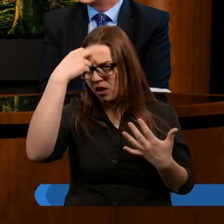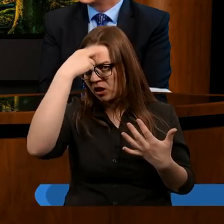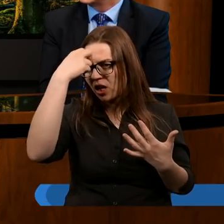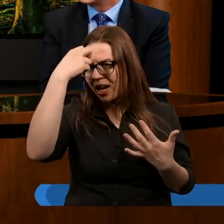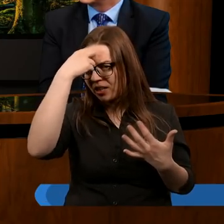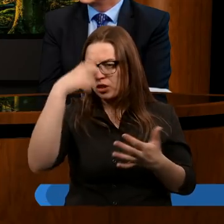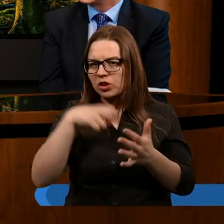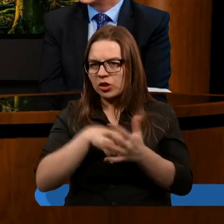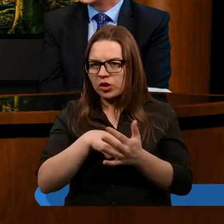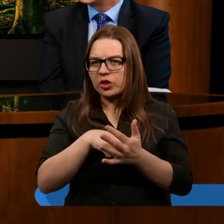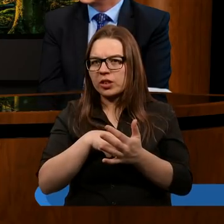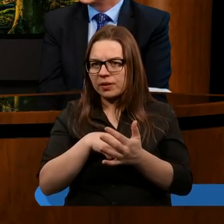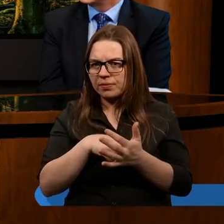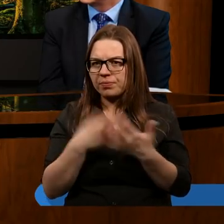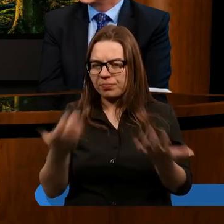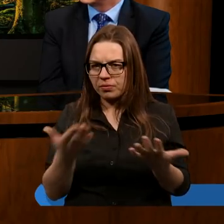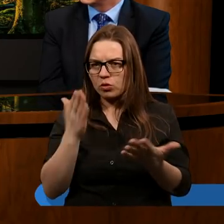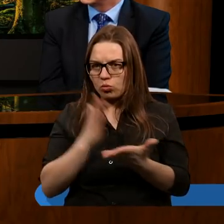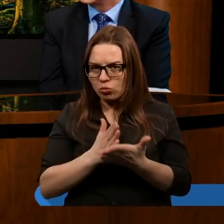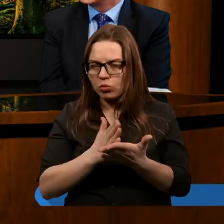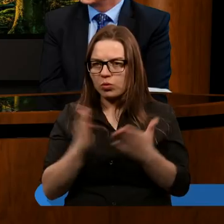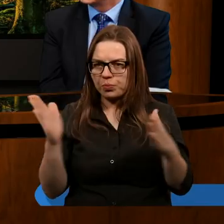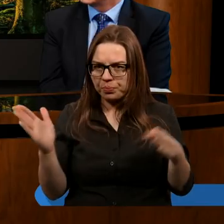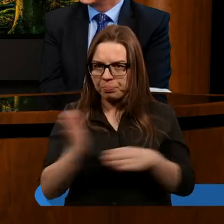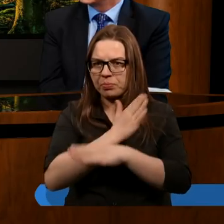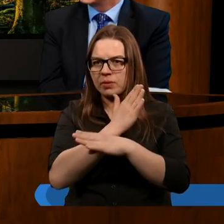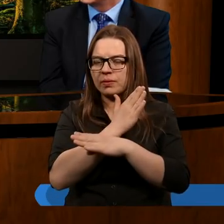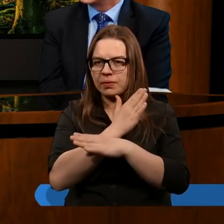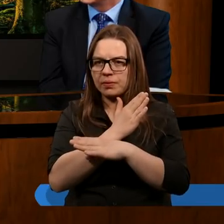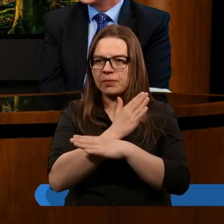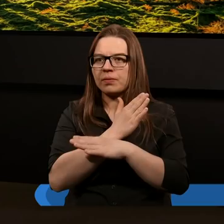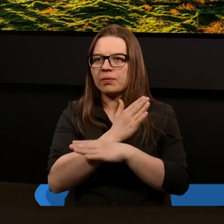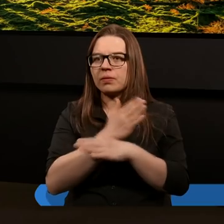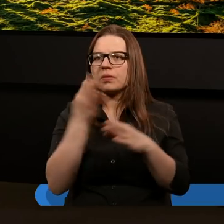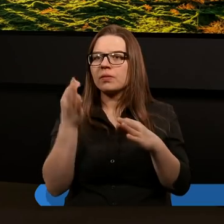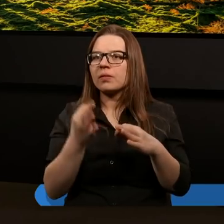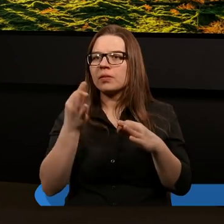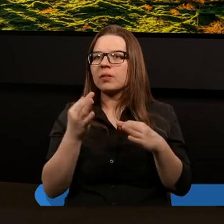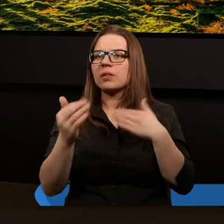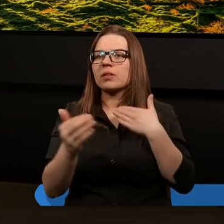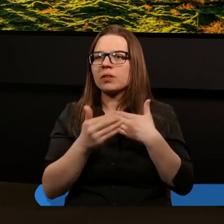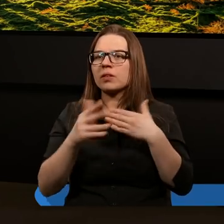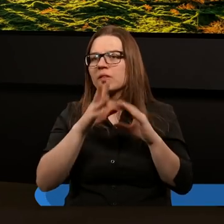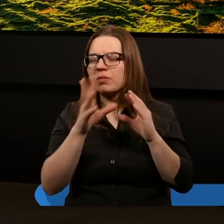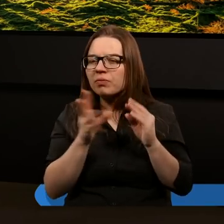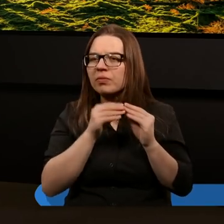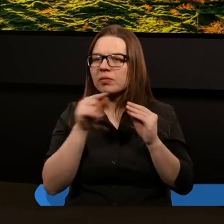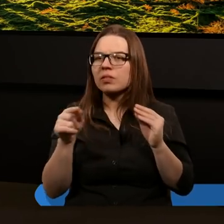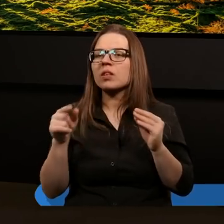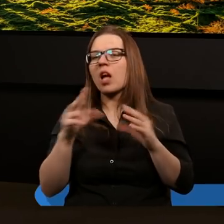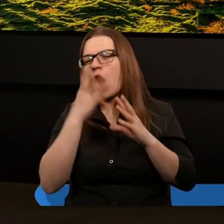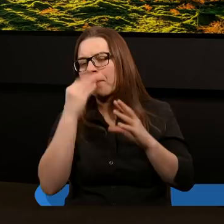sześć pieczęci czterech jeśćców apokalipsy, prawda? Później tą wizję z tym